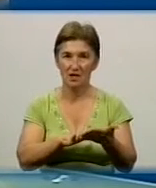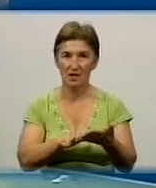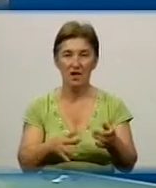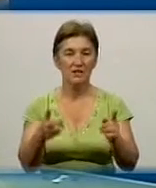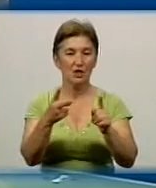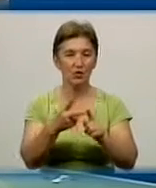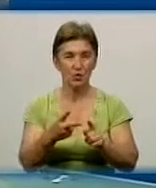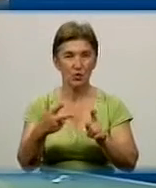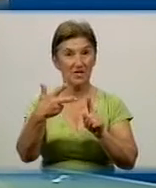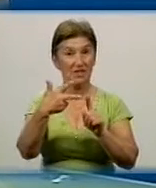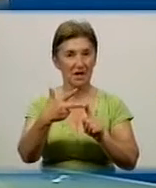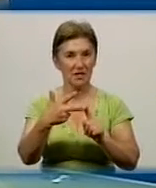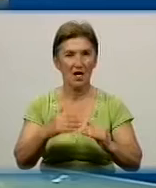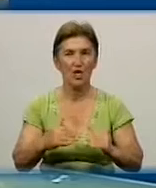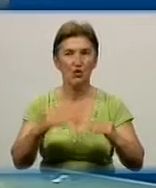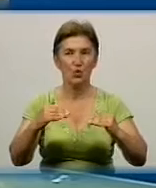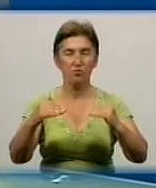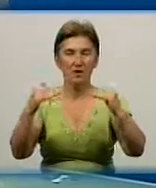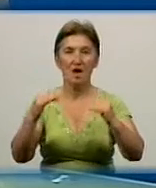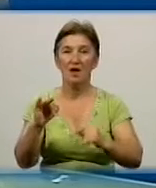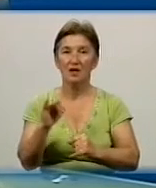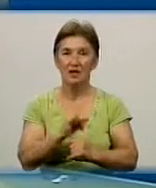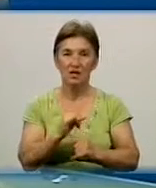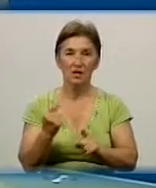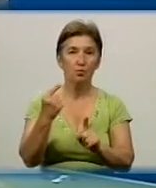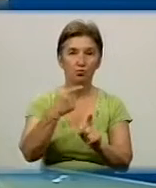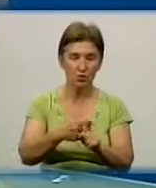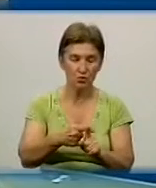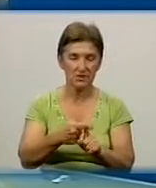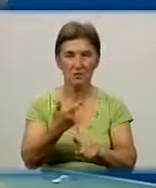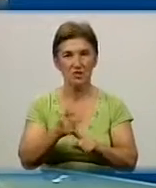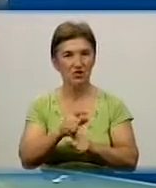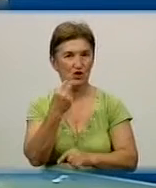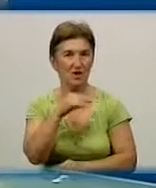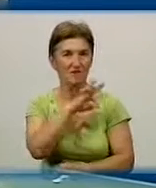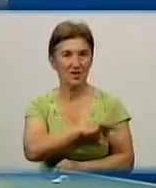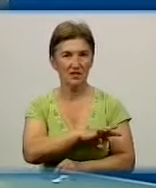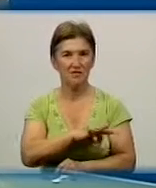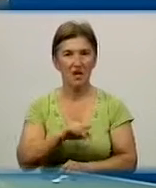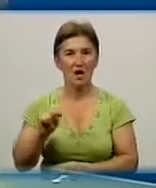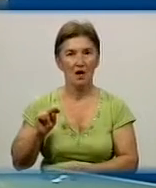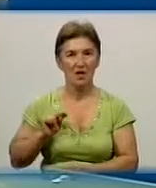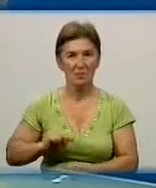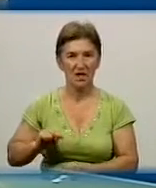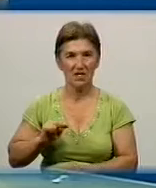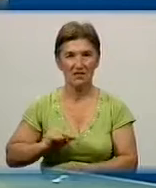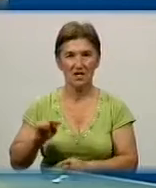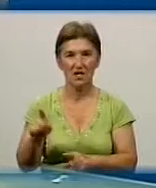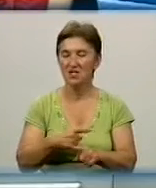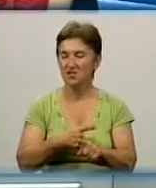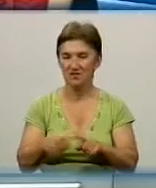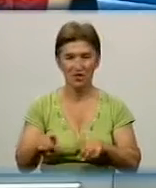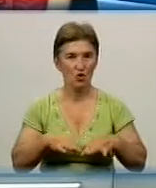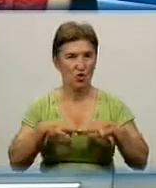або третєго ступеня до лікарні. І плюс більш ефективна робота, праця швидкої